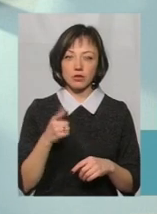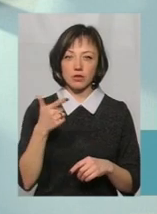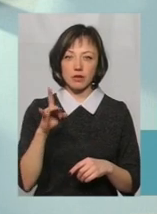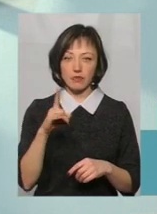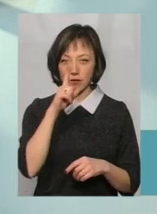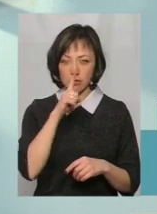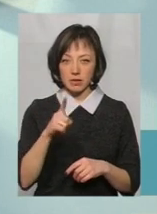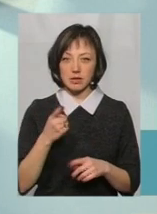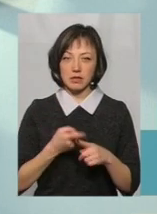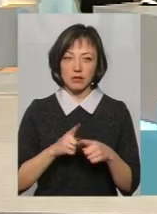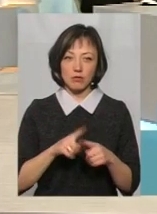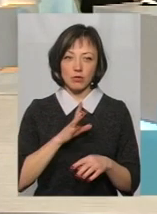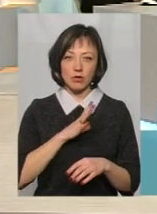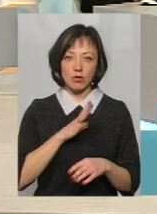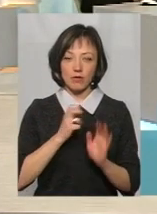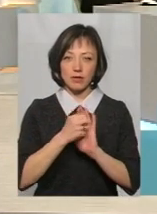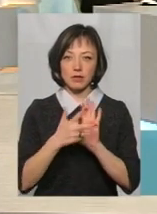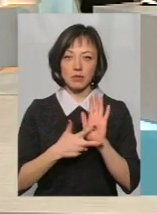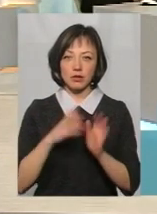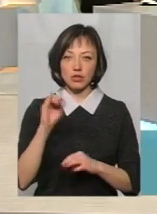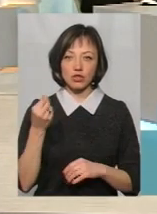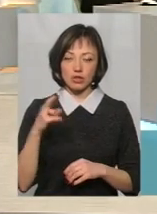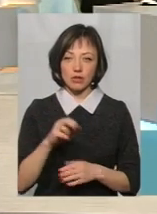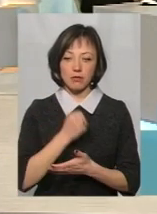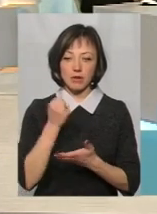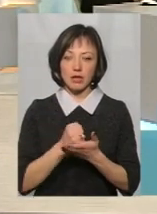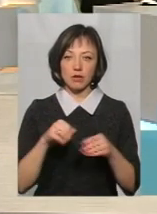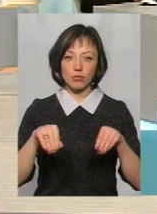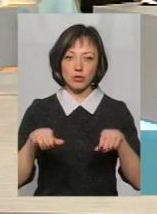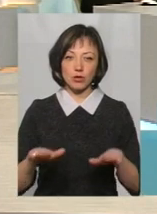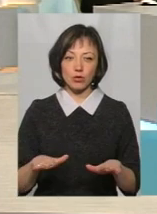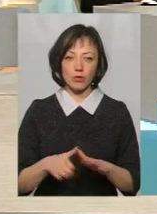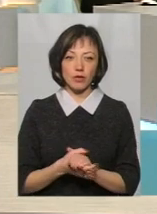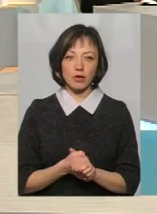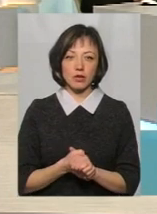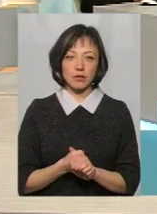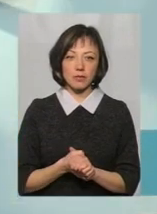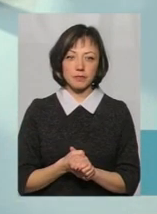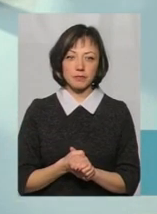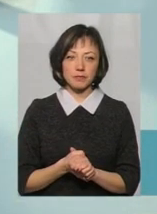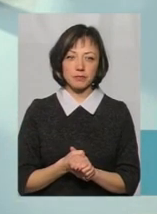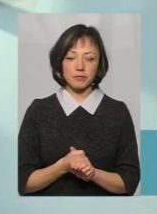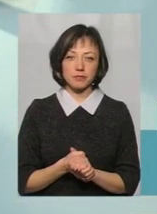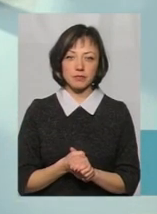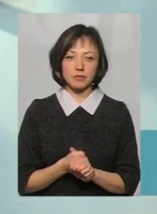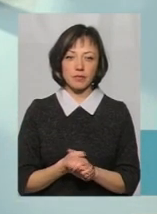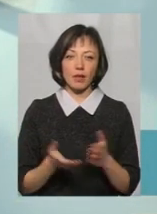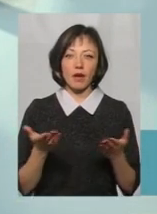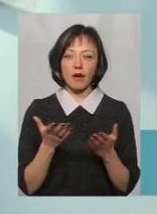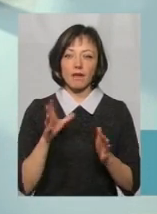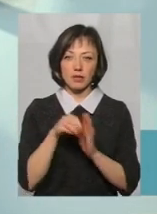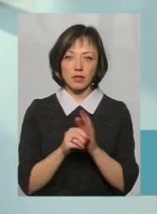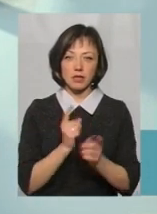місяць. Це було, от, буквально 18 січня була прийнята постанова, 15-та, яка внесла зміни